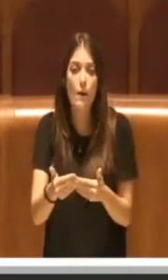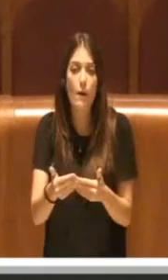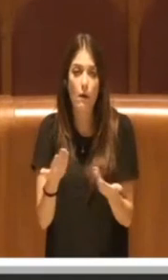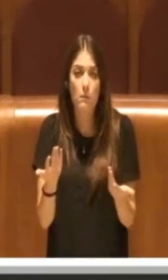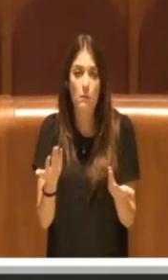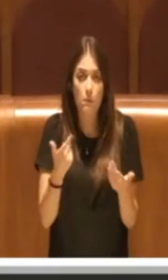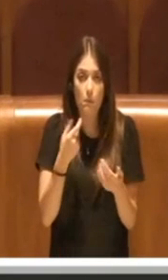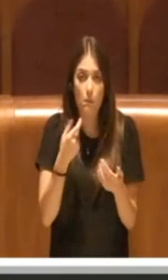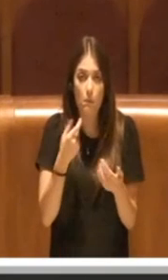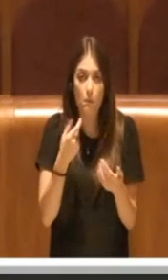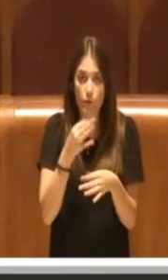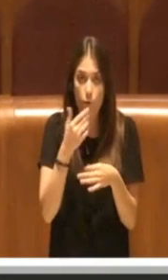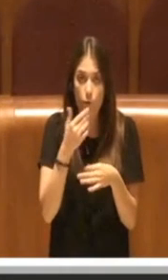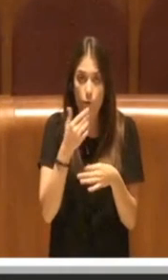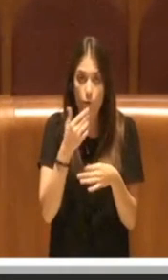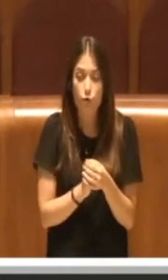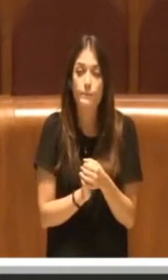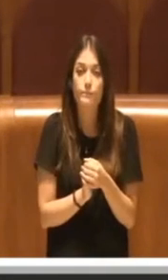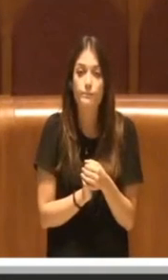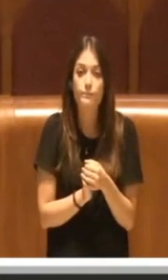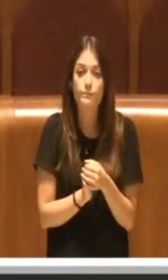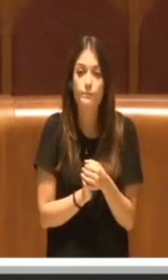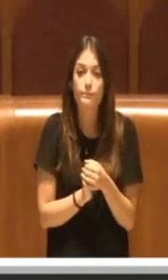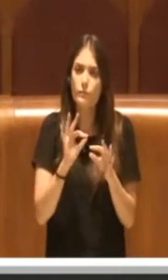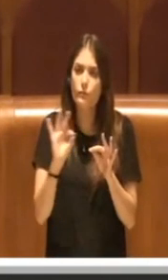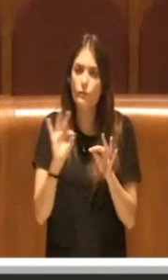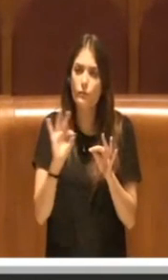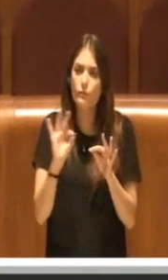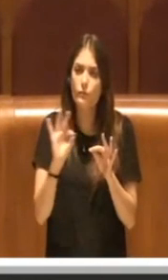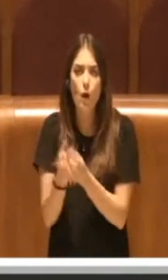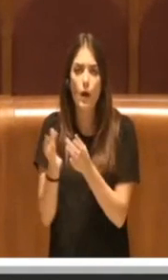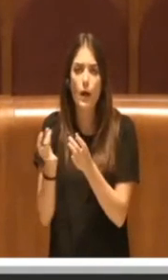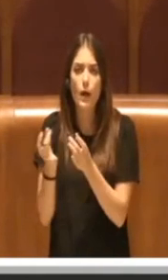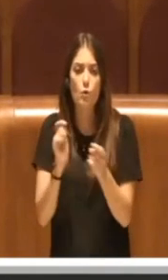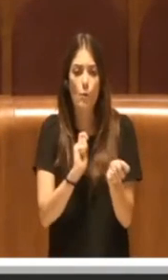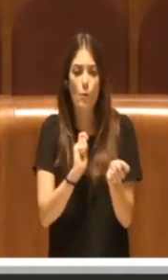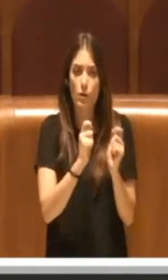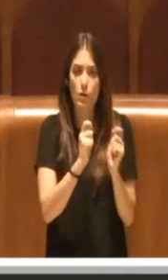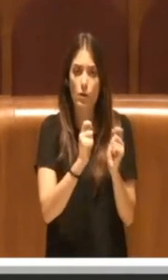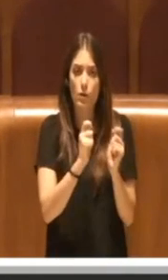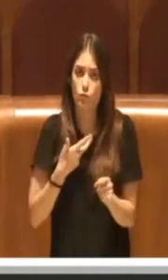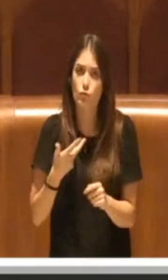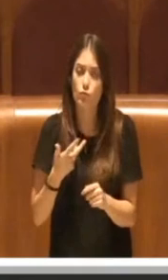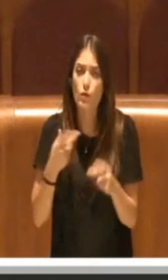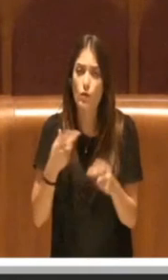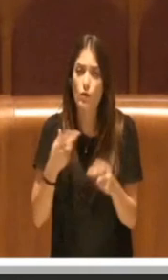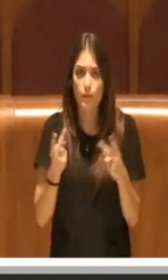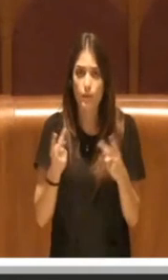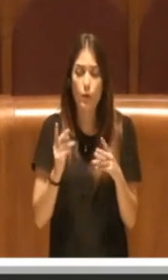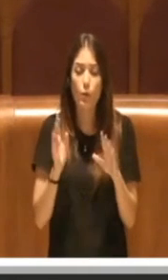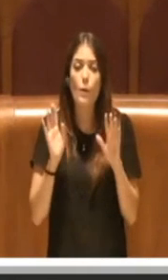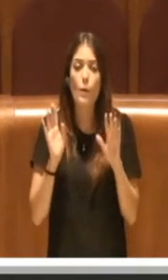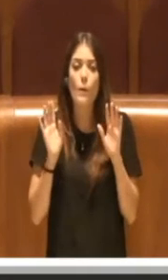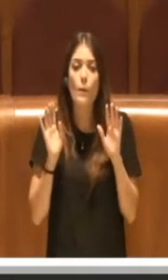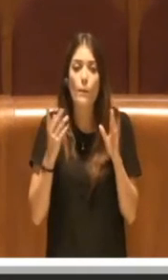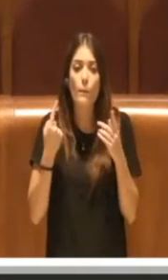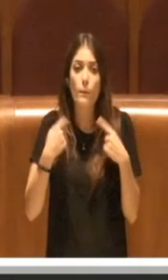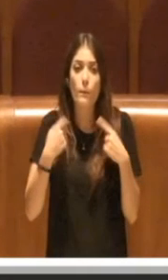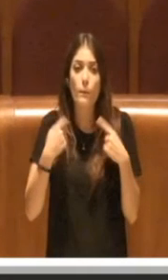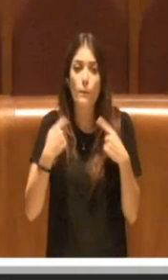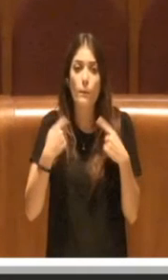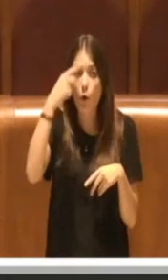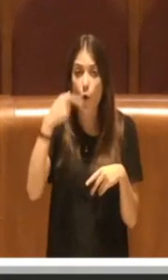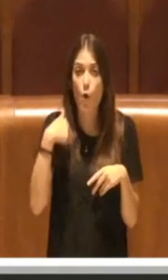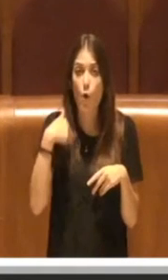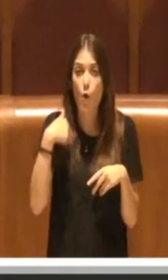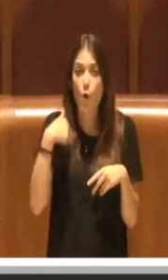dicendo giustamente prima, ci sono state le occasioni per modificarlo. Infatti ricordo che gli emendamenti che ho